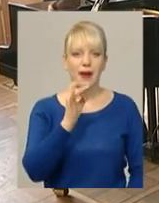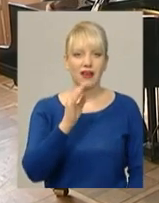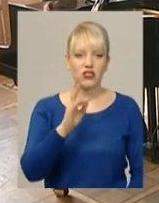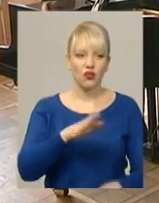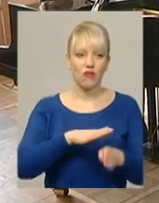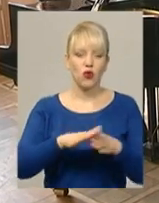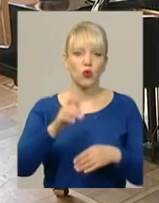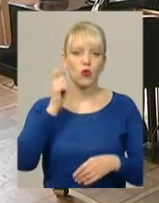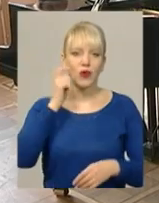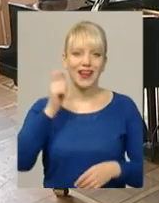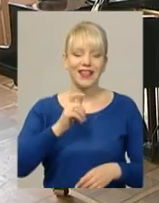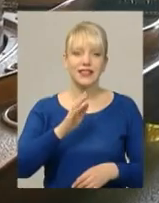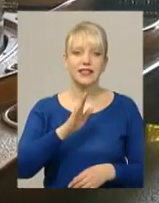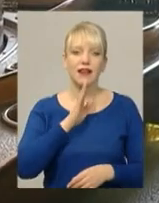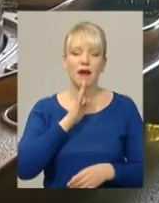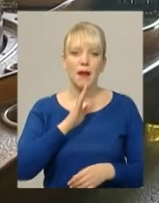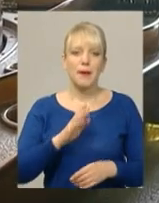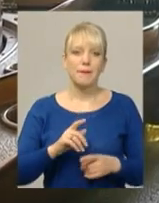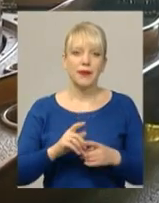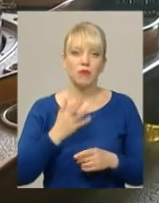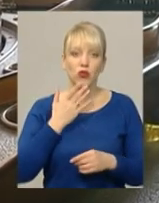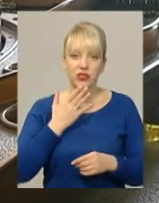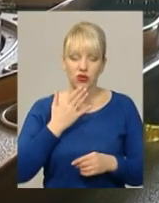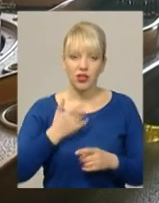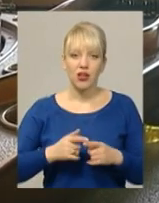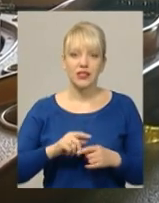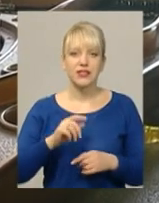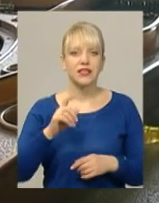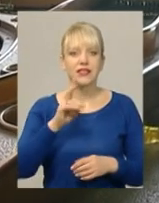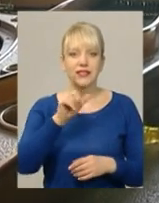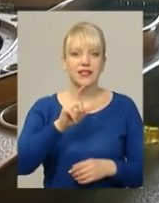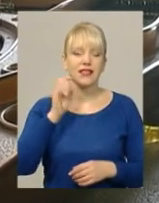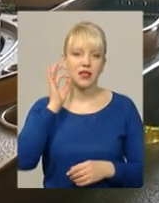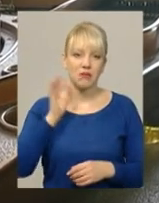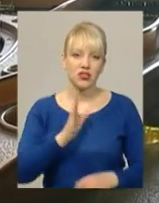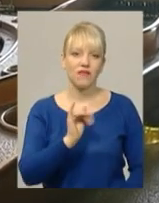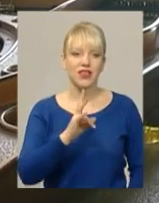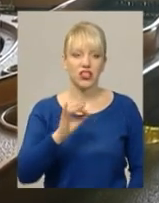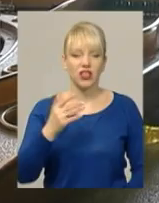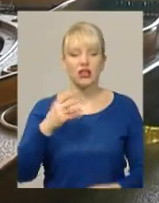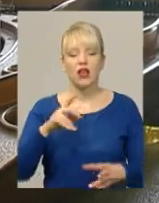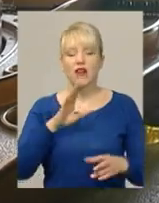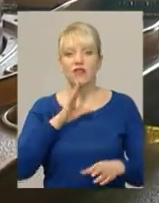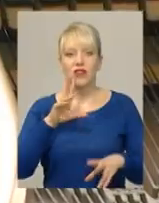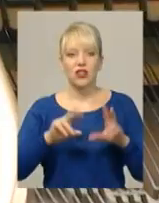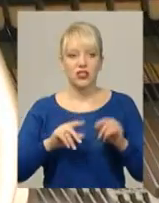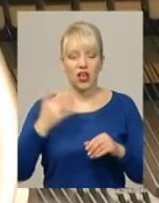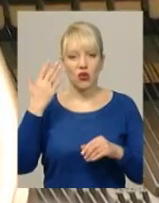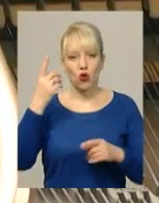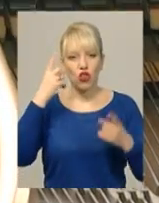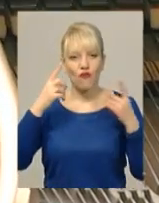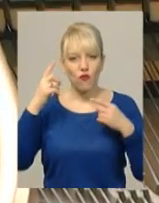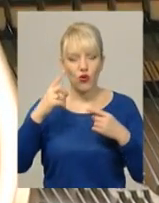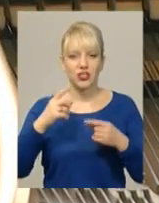піаністка з Німеччини Віоліна Петриченко. Музикантка вважає, що його творчість, як і він сам, несправедливо забуті.